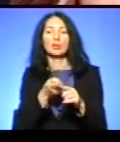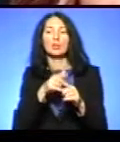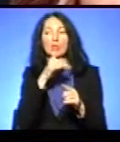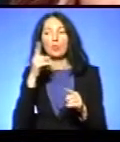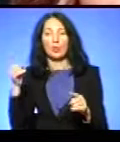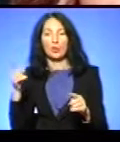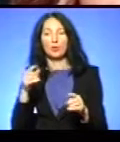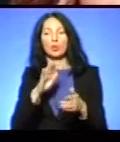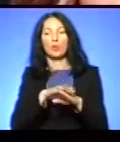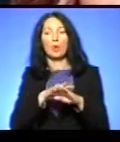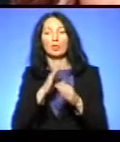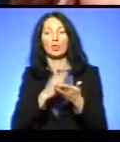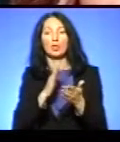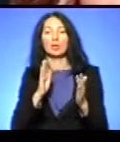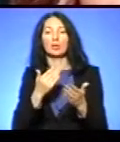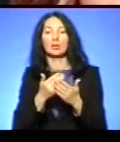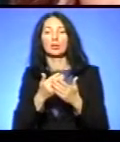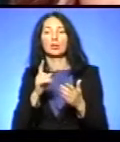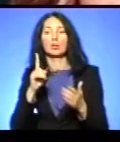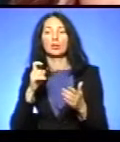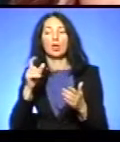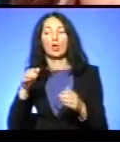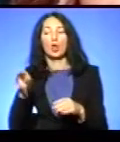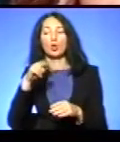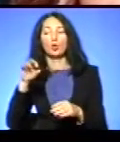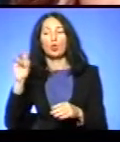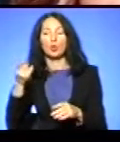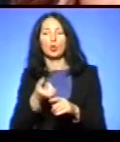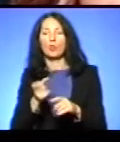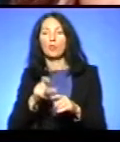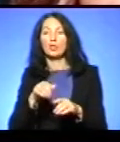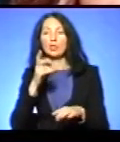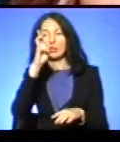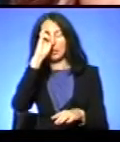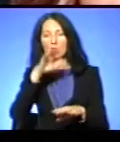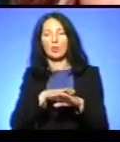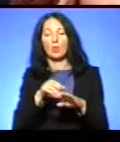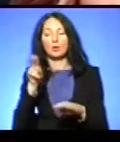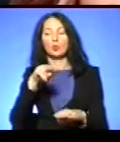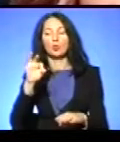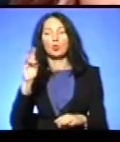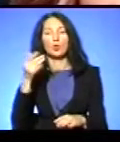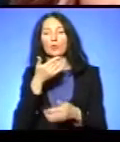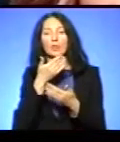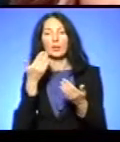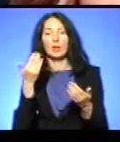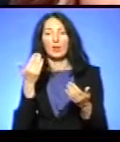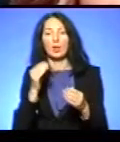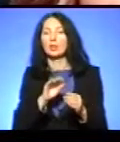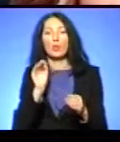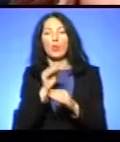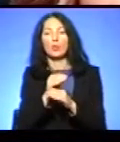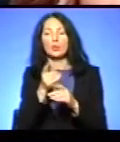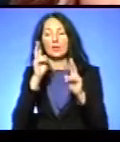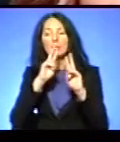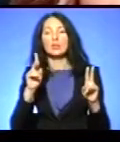кісткового мозку. Більше державний банк донорів не наповнюється. Я не знаю, що їм це зведено, за рахунок